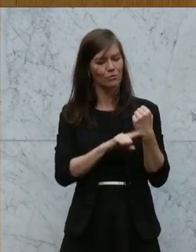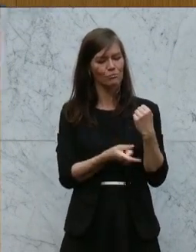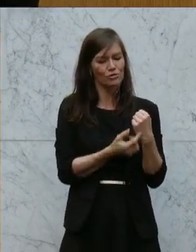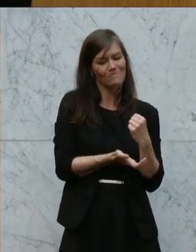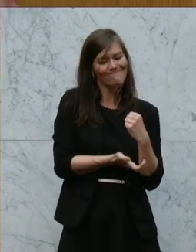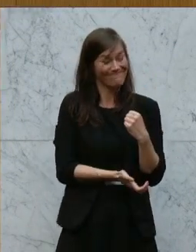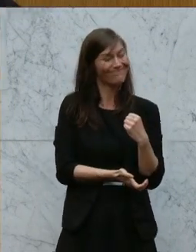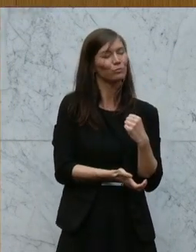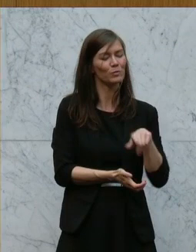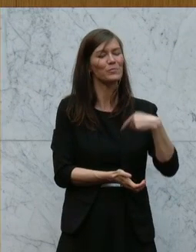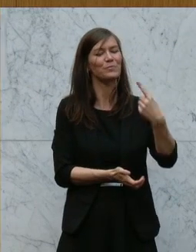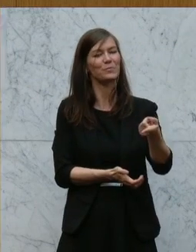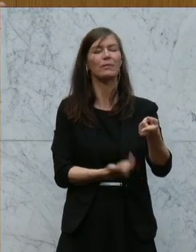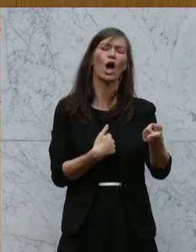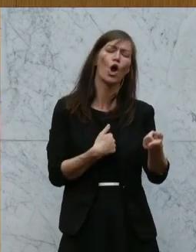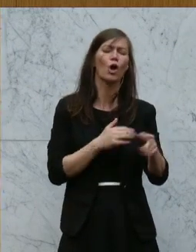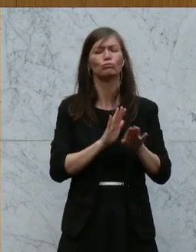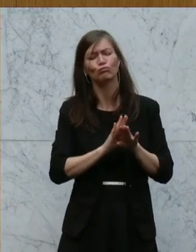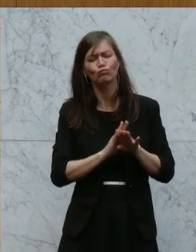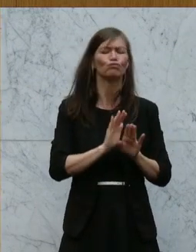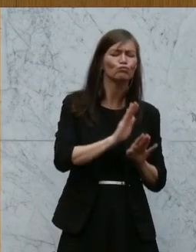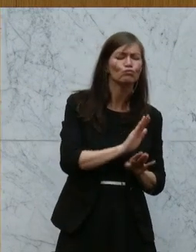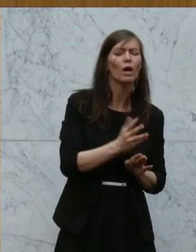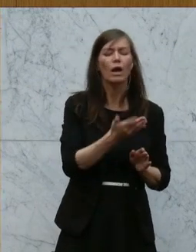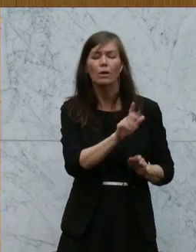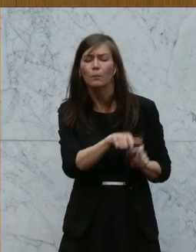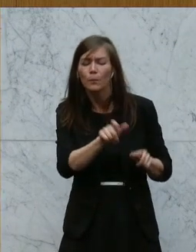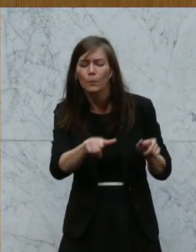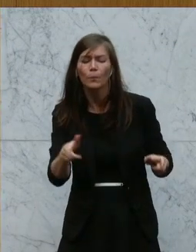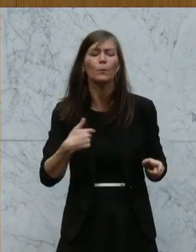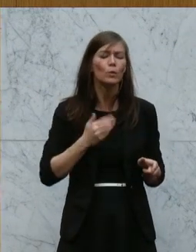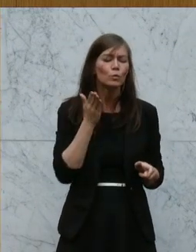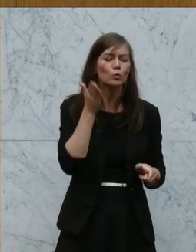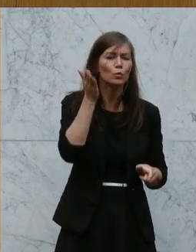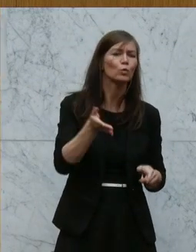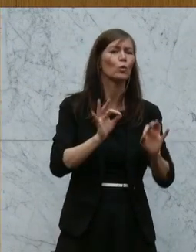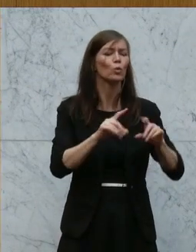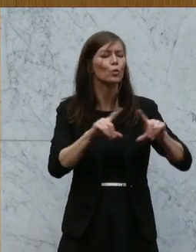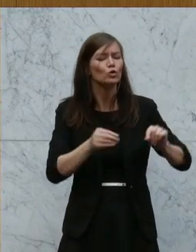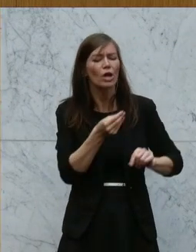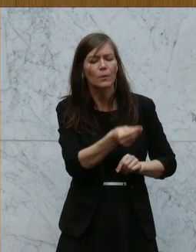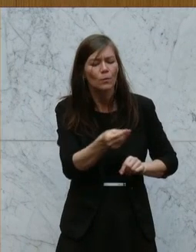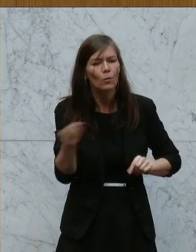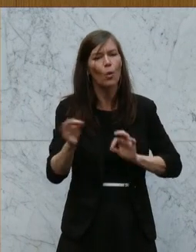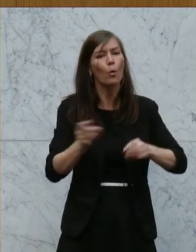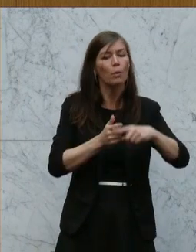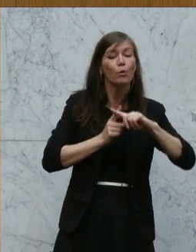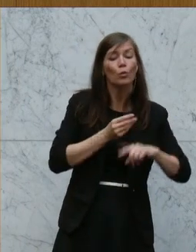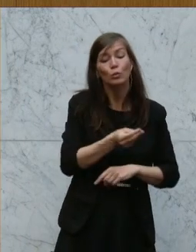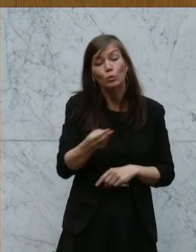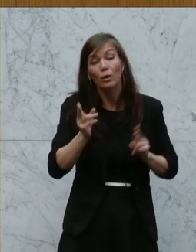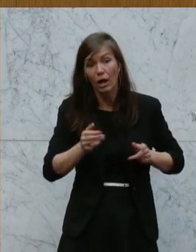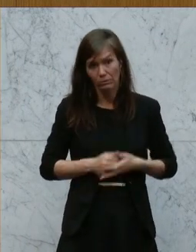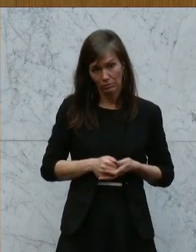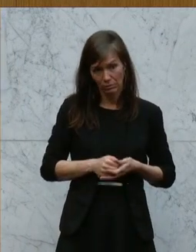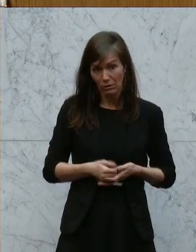gnädigst die Untertanen mit weiteren Gutscheinen und Boni füttern können. Wo ist denn da Ihre Politik der Preisbremse? Wo